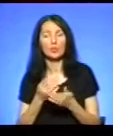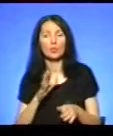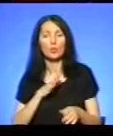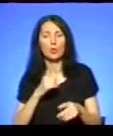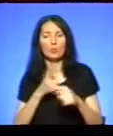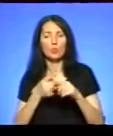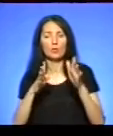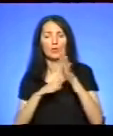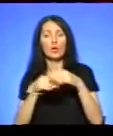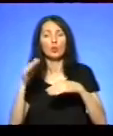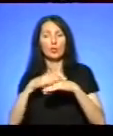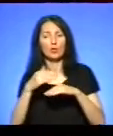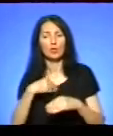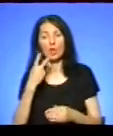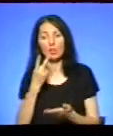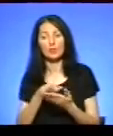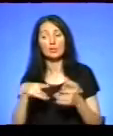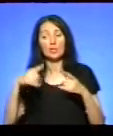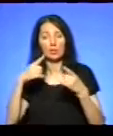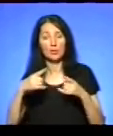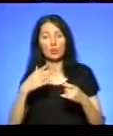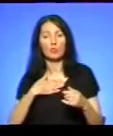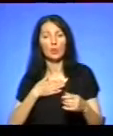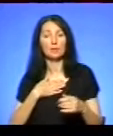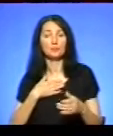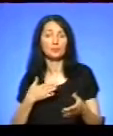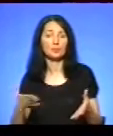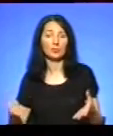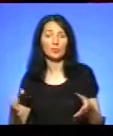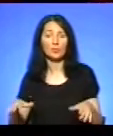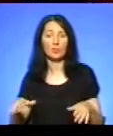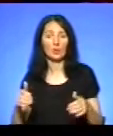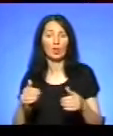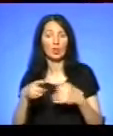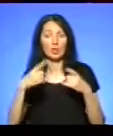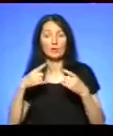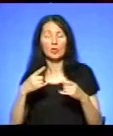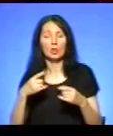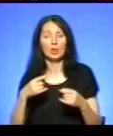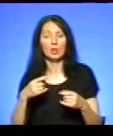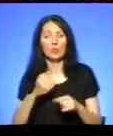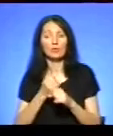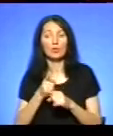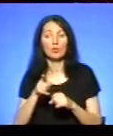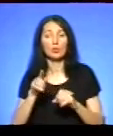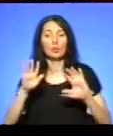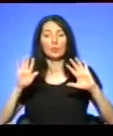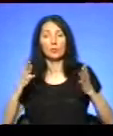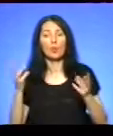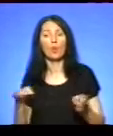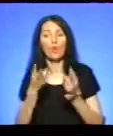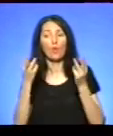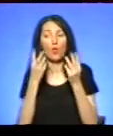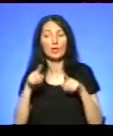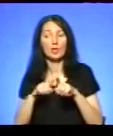вечора, я дивилася телевізор, а мене якраз там диванчики телевізор. А тут робто вогонь такий,